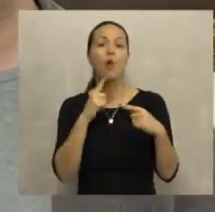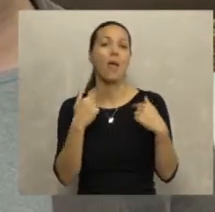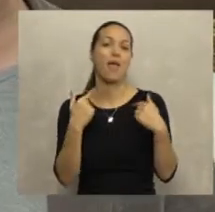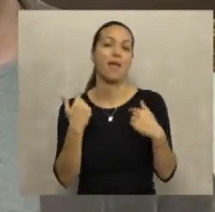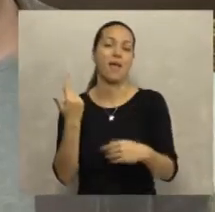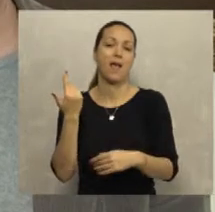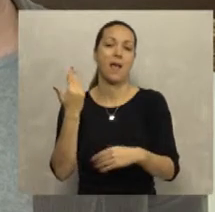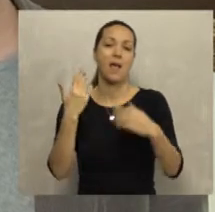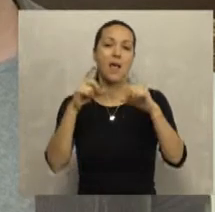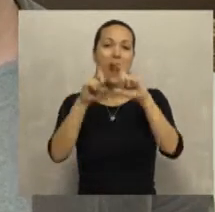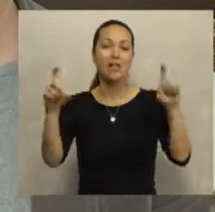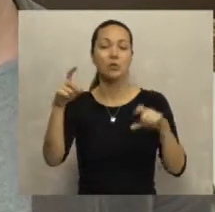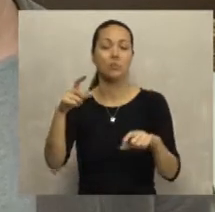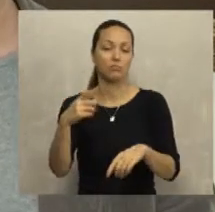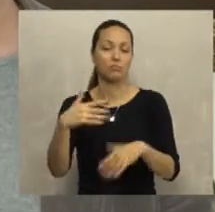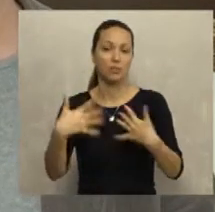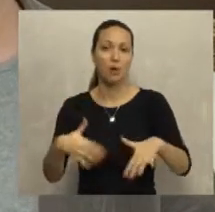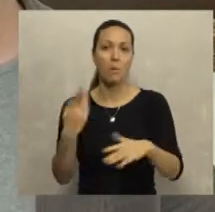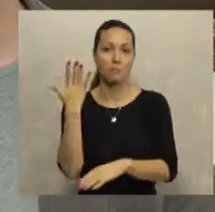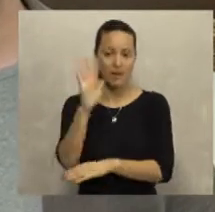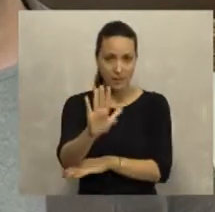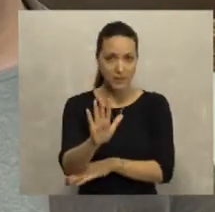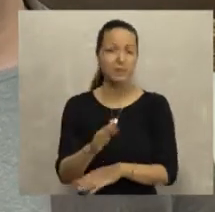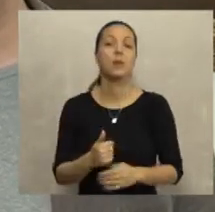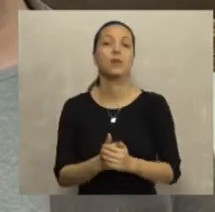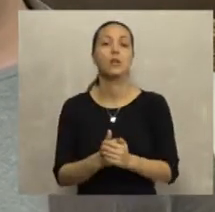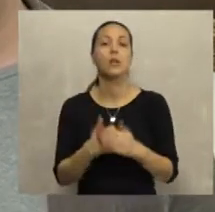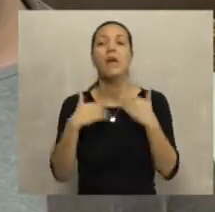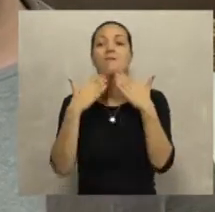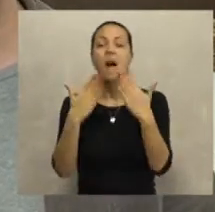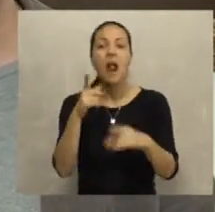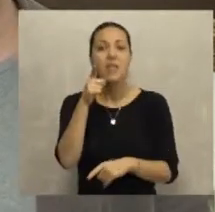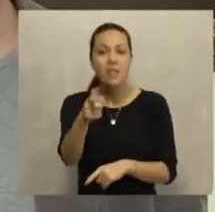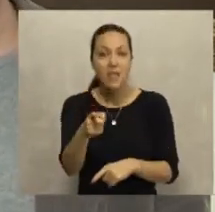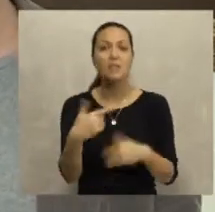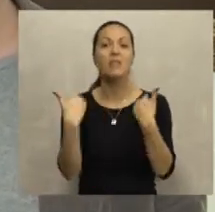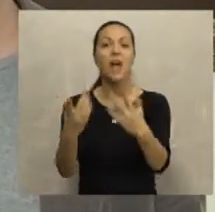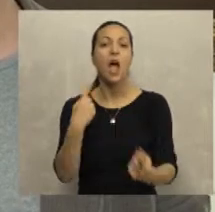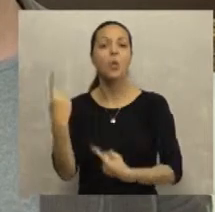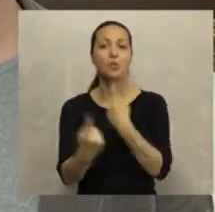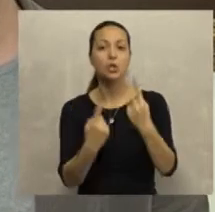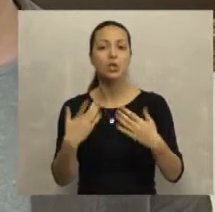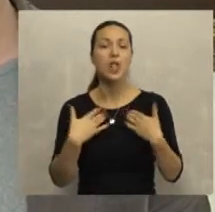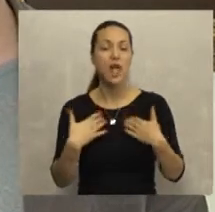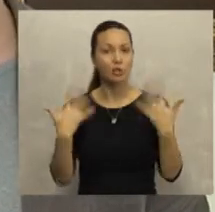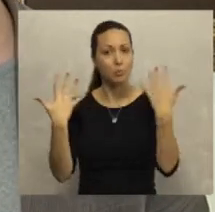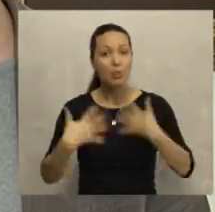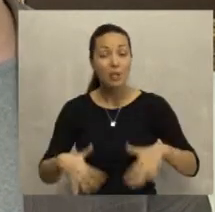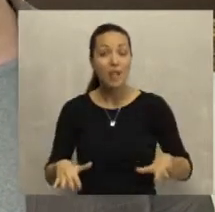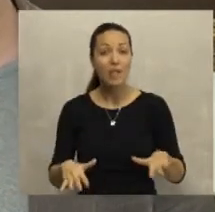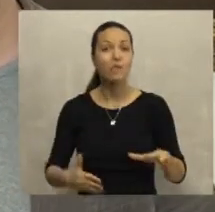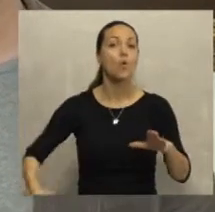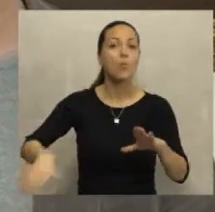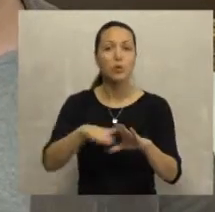je nacionalna služba danas prikazala. Znači, hvala i njima na predanom i posvećenom radu i što stvaraju uslovi mogućnosti za naše